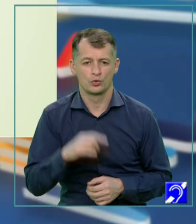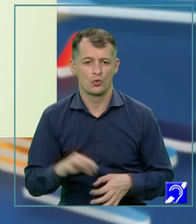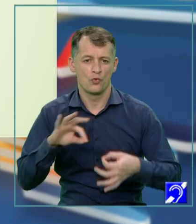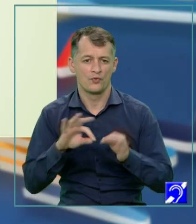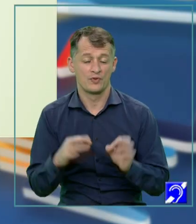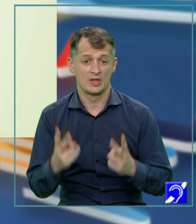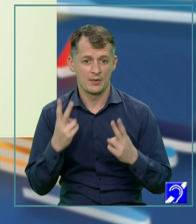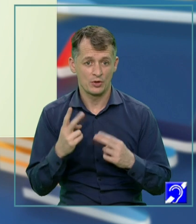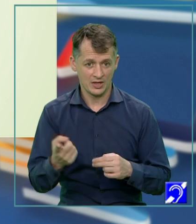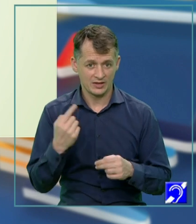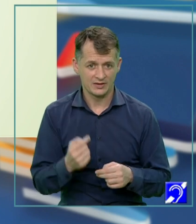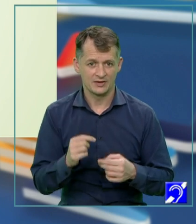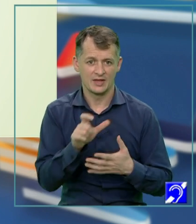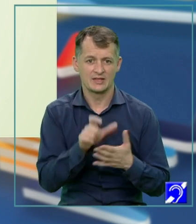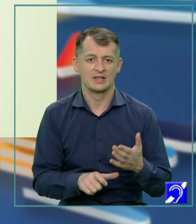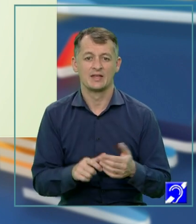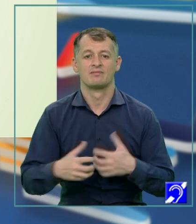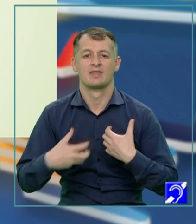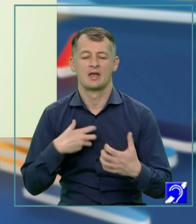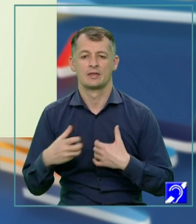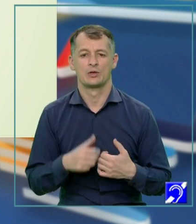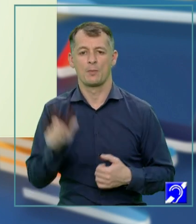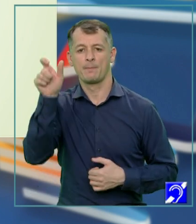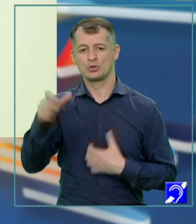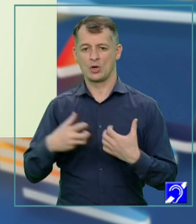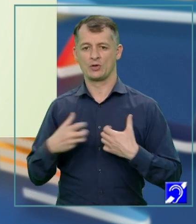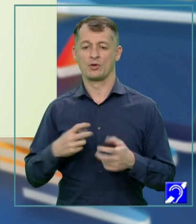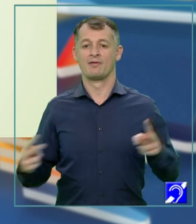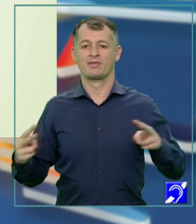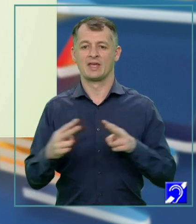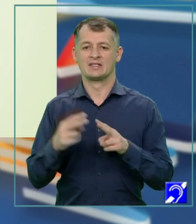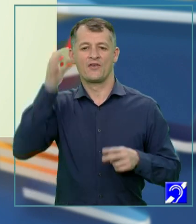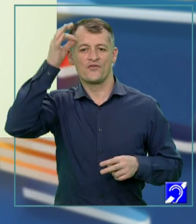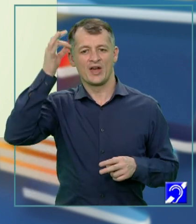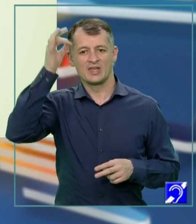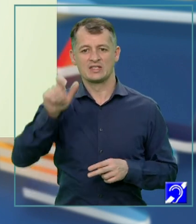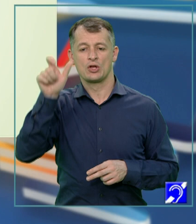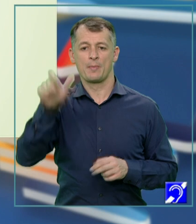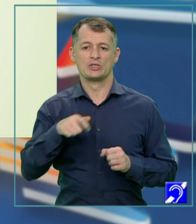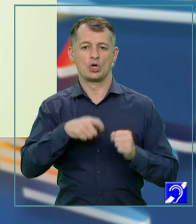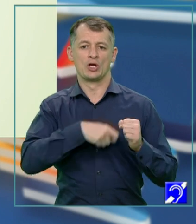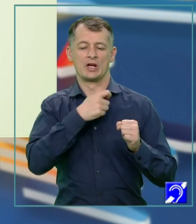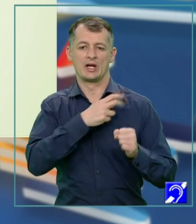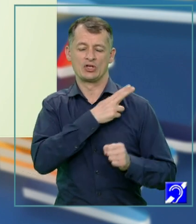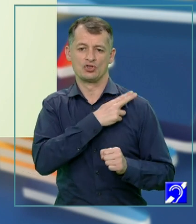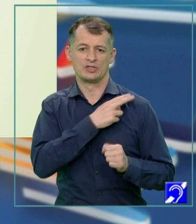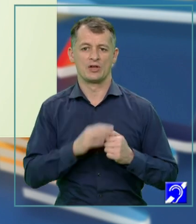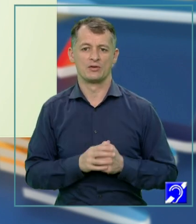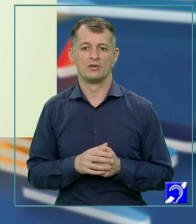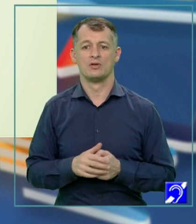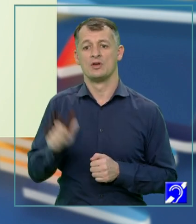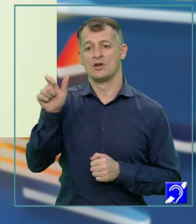din text ar fi teatrul, actorii, întâlniri, fantezie, regizor, rol personal,